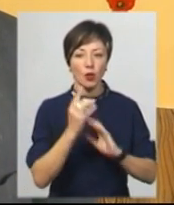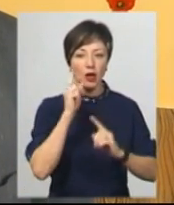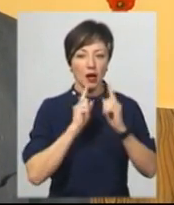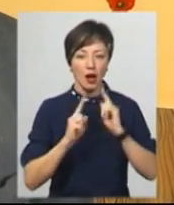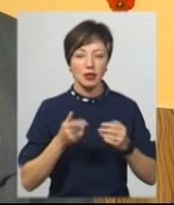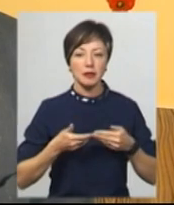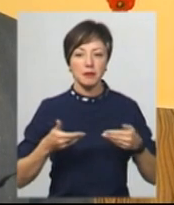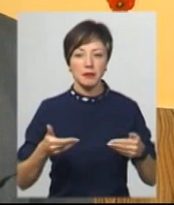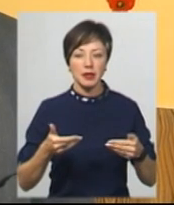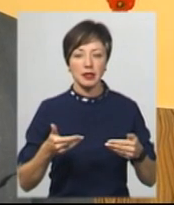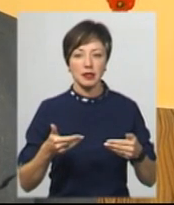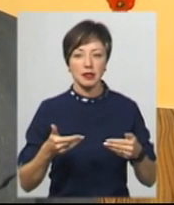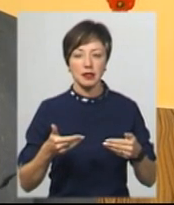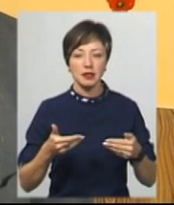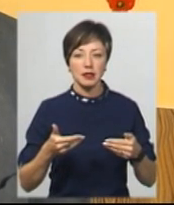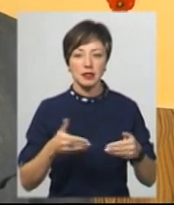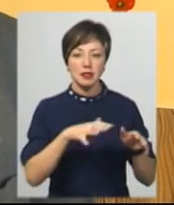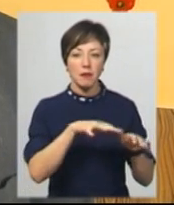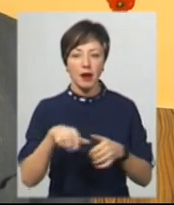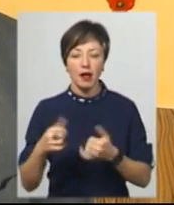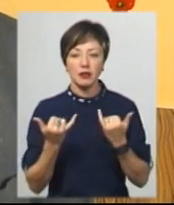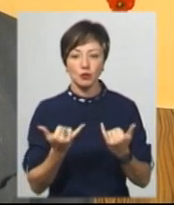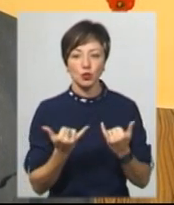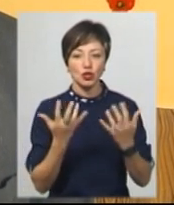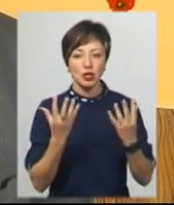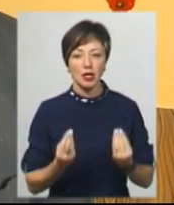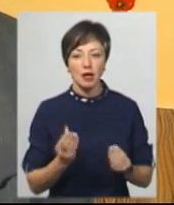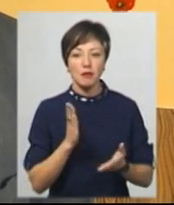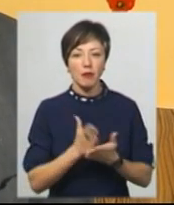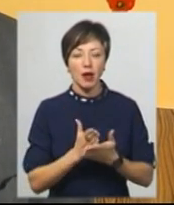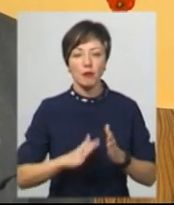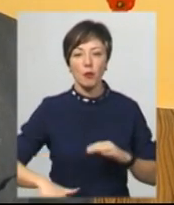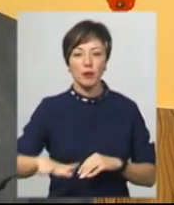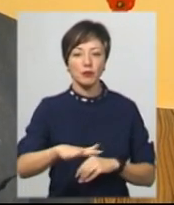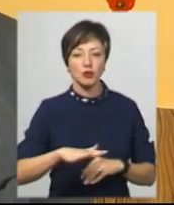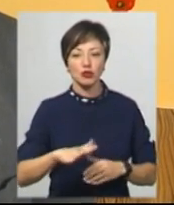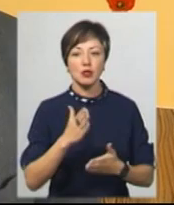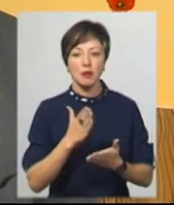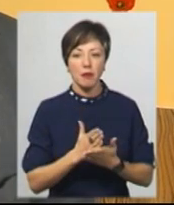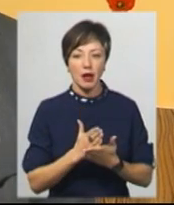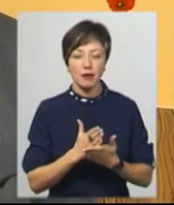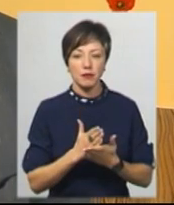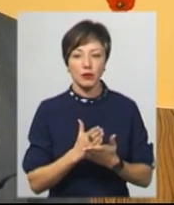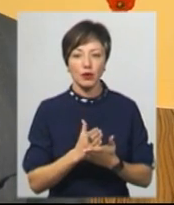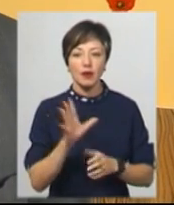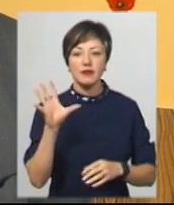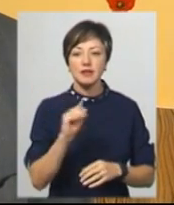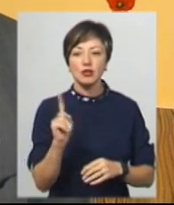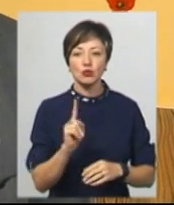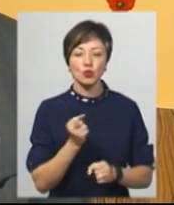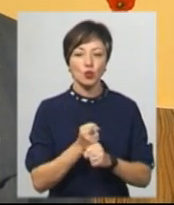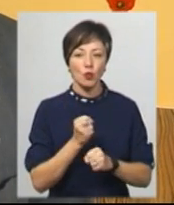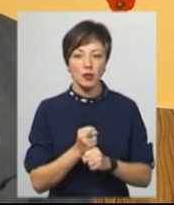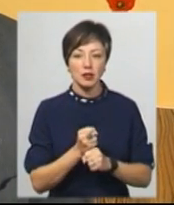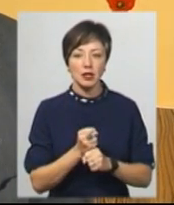Ми його забрали і на сьогоднішній день маємо приміщення, маємо все це, що зроблено,